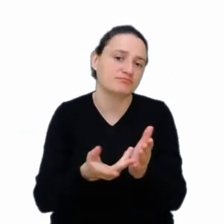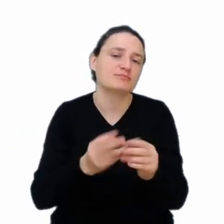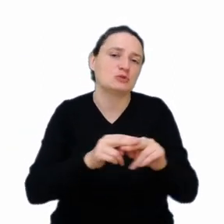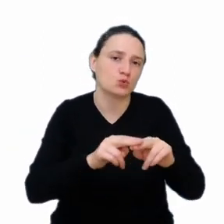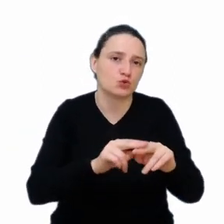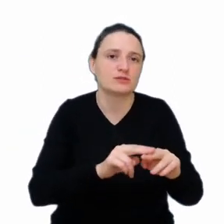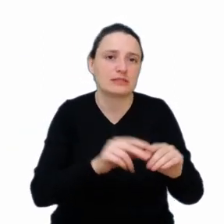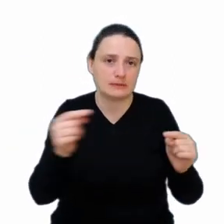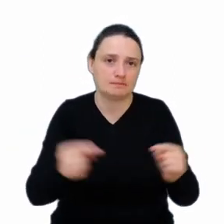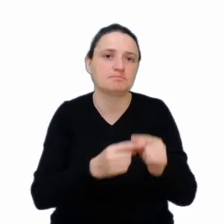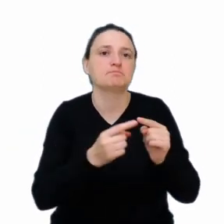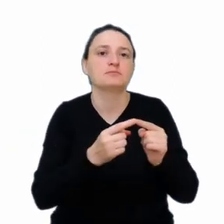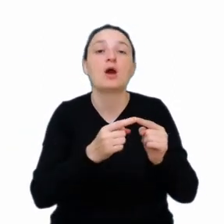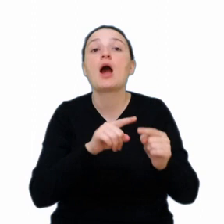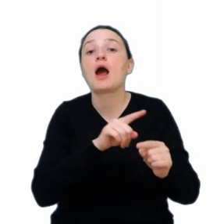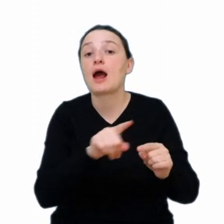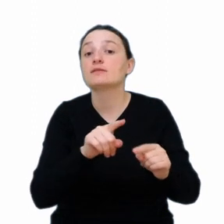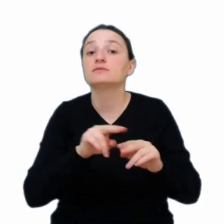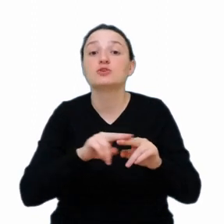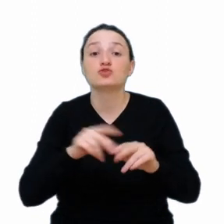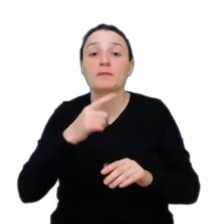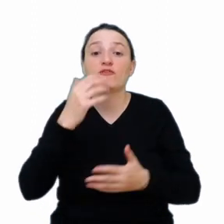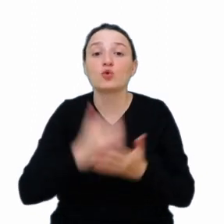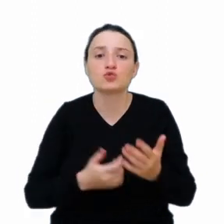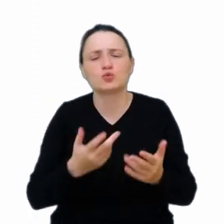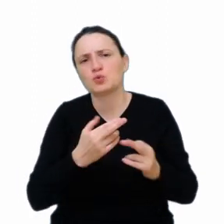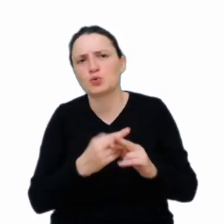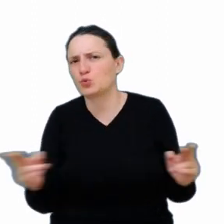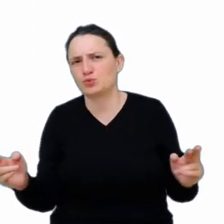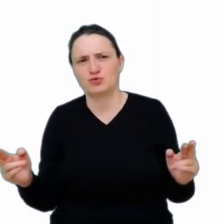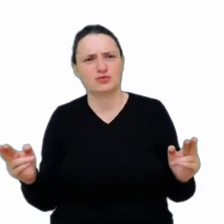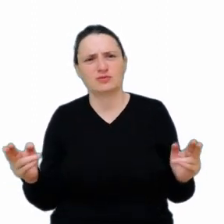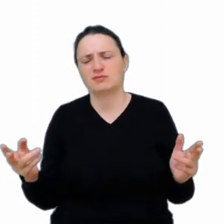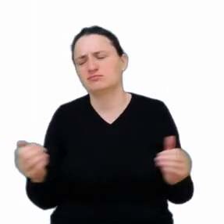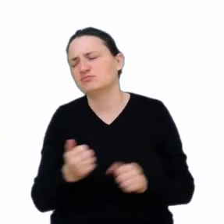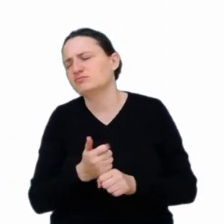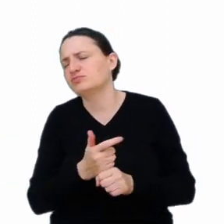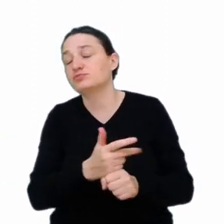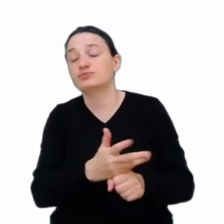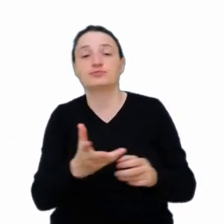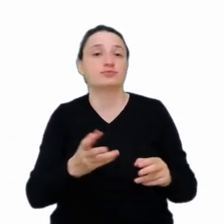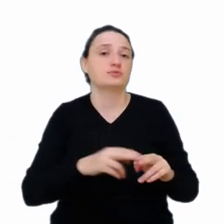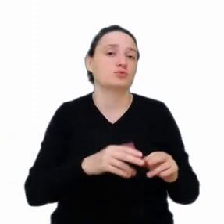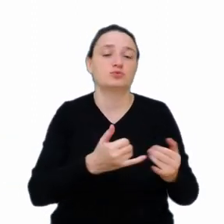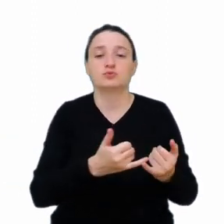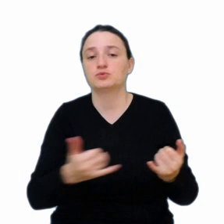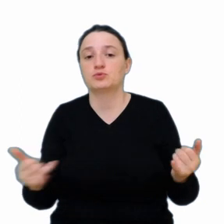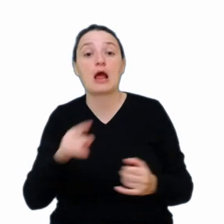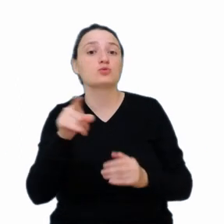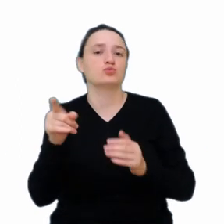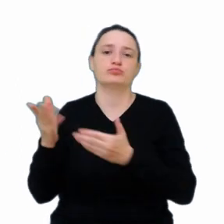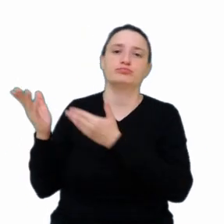do tego dedykowanych, ale narzędzia, które wykorzystujemy są bardzo różne. Są dziesiątki narzędzi, które możemy sobie wykorzystać. Tu jest tego przykład. Mamy